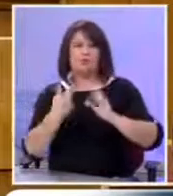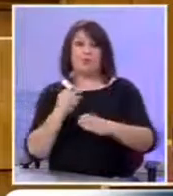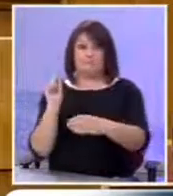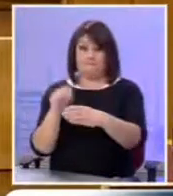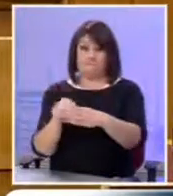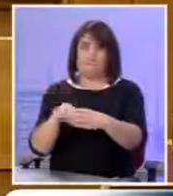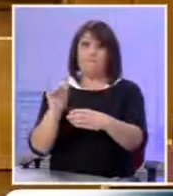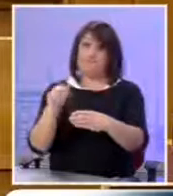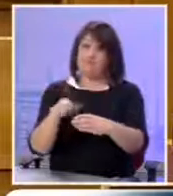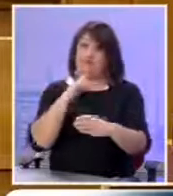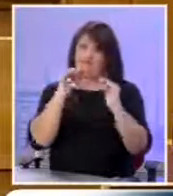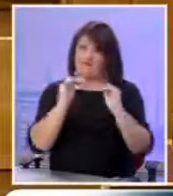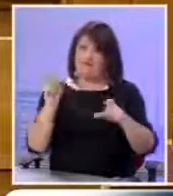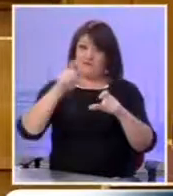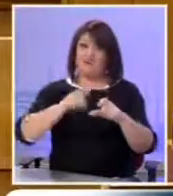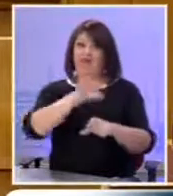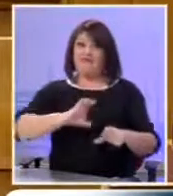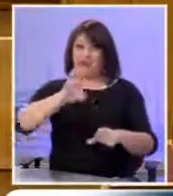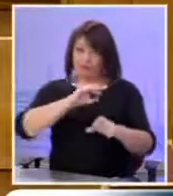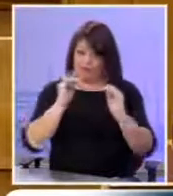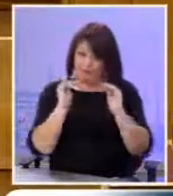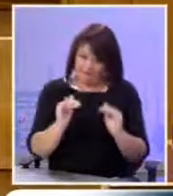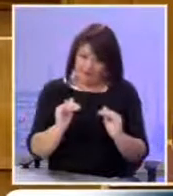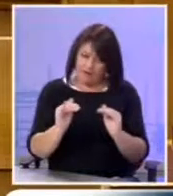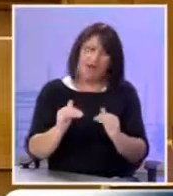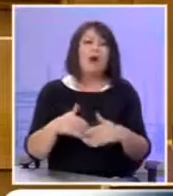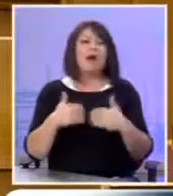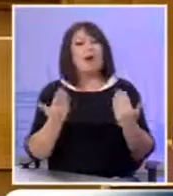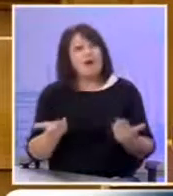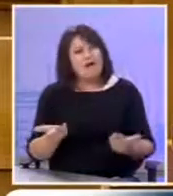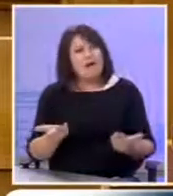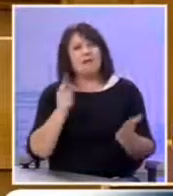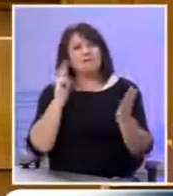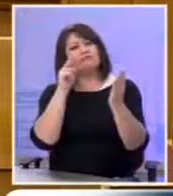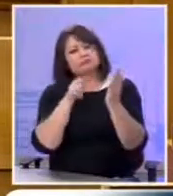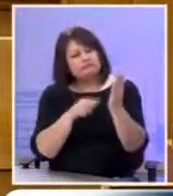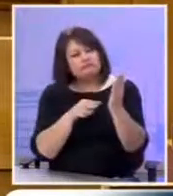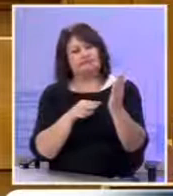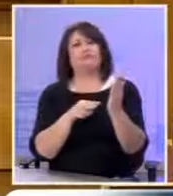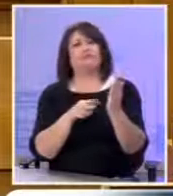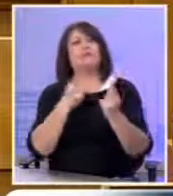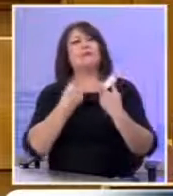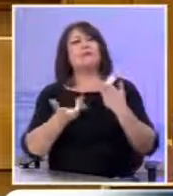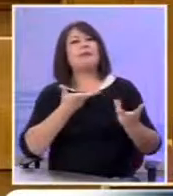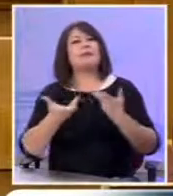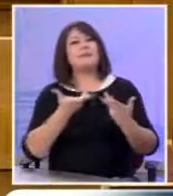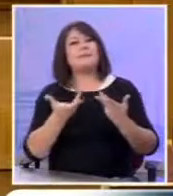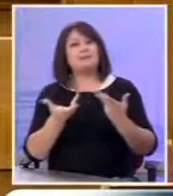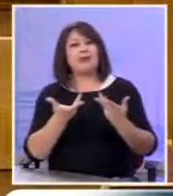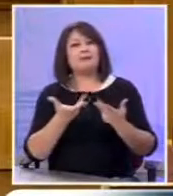μεν για να διατηρήσουν την ευρωπαϊκή μας πορεία και στο οποίο αποτυπώθηκαν λόγω της διαπραγματευτικής μας